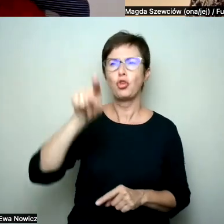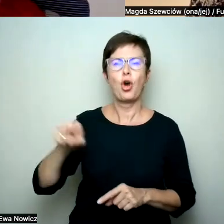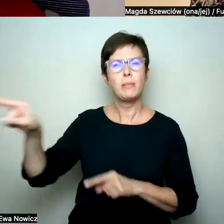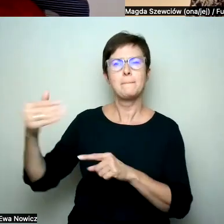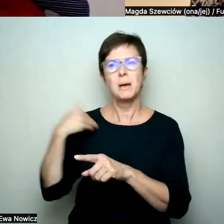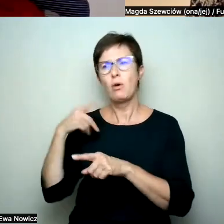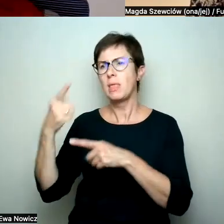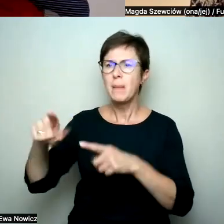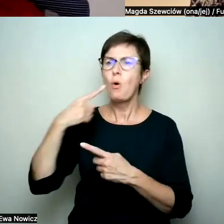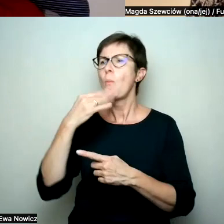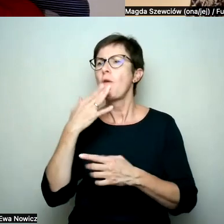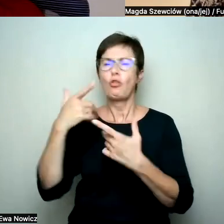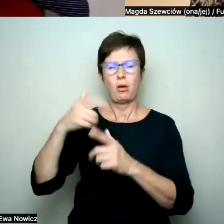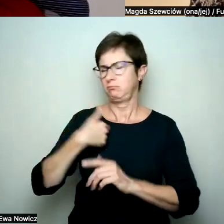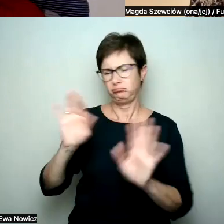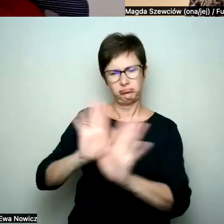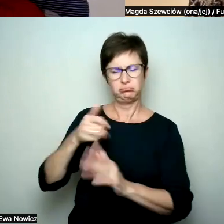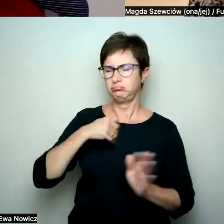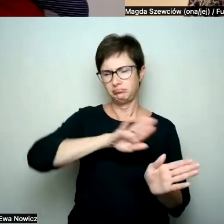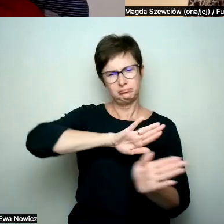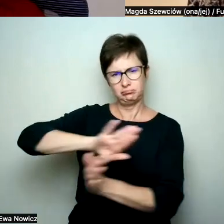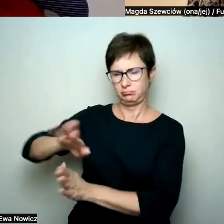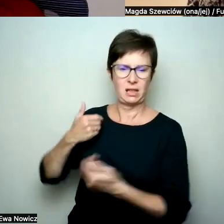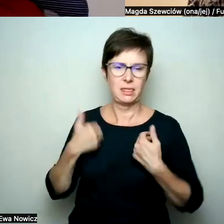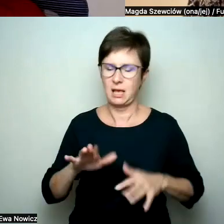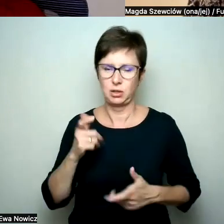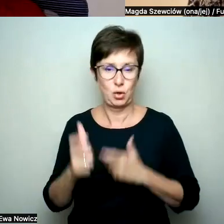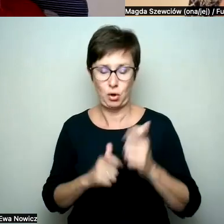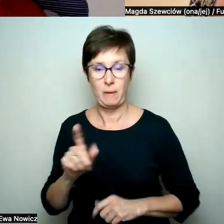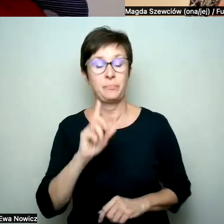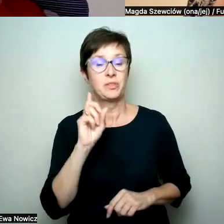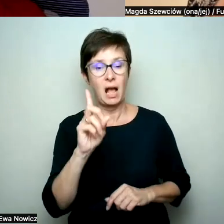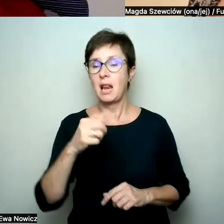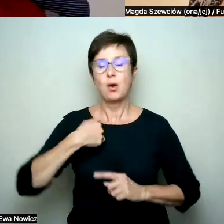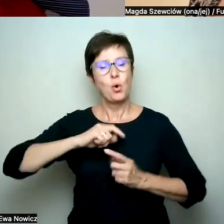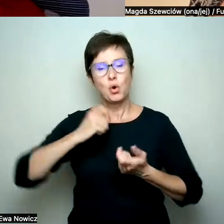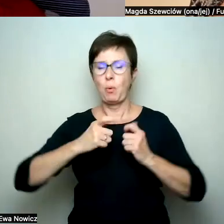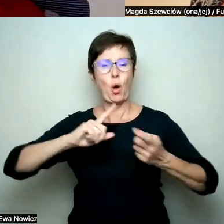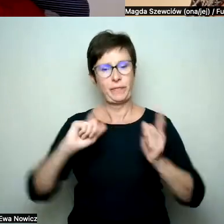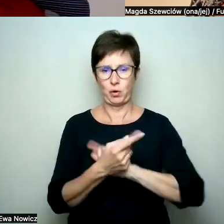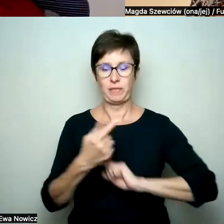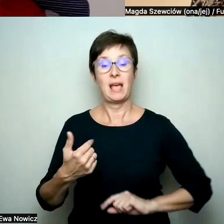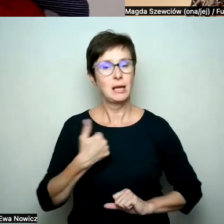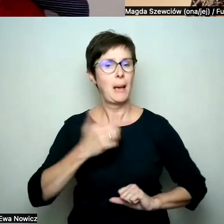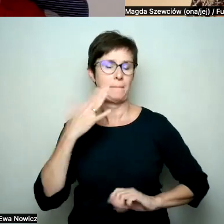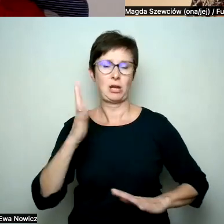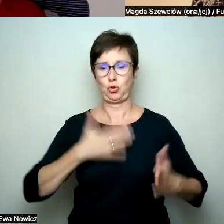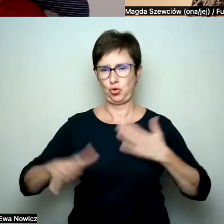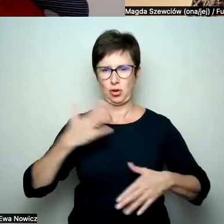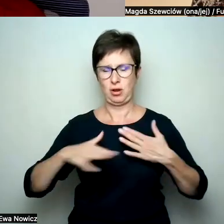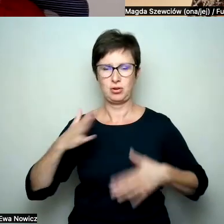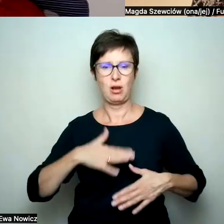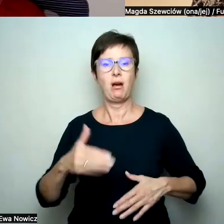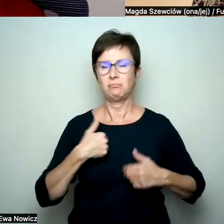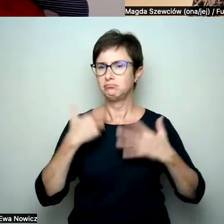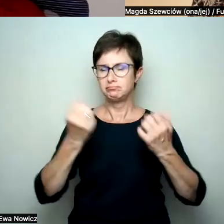ten się jeszcze nie wypowiedział. Niemniej podchodzę do tego odwrotnie, że bardzo mnie cieszy i bardzo doceniam każdego